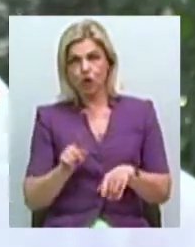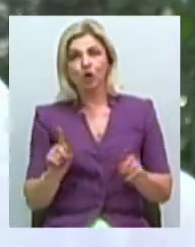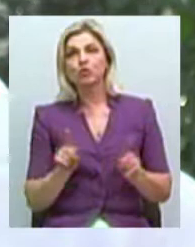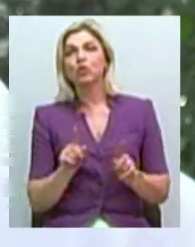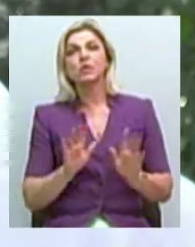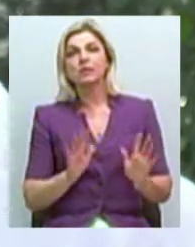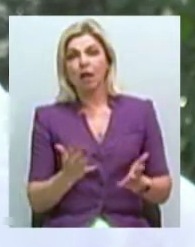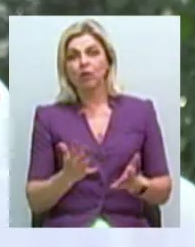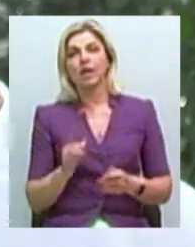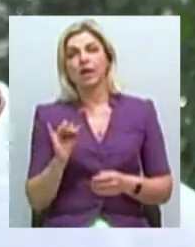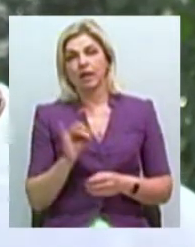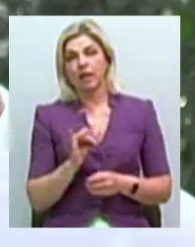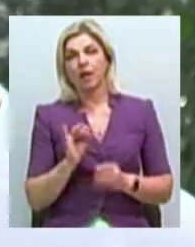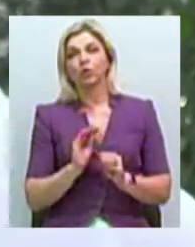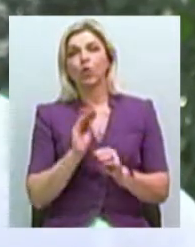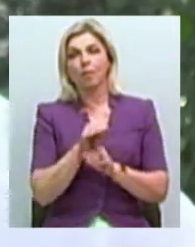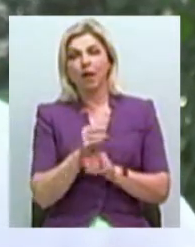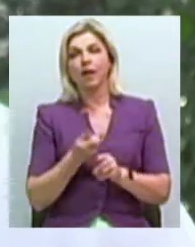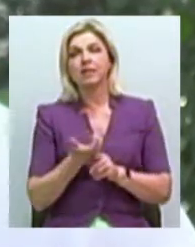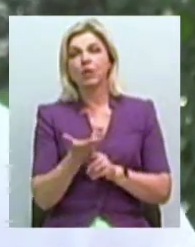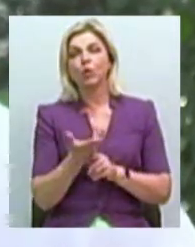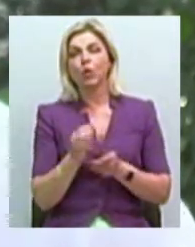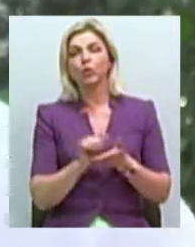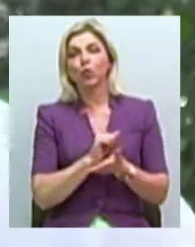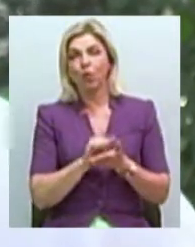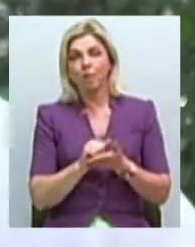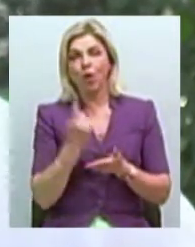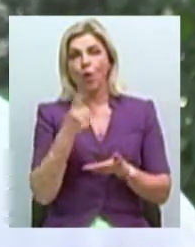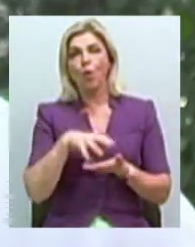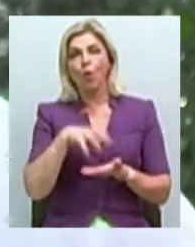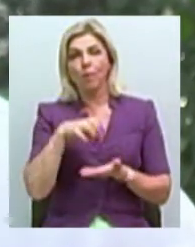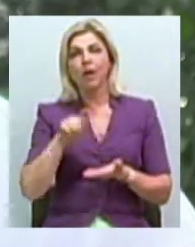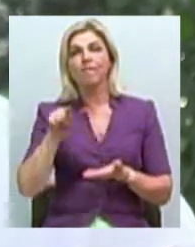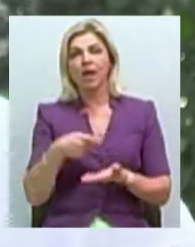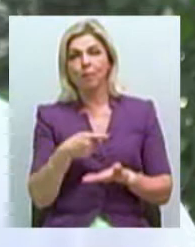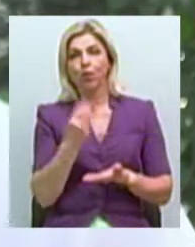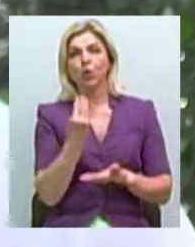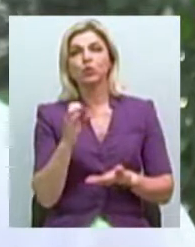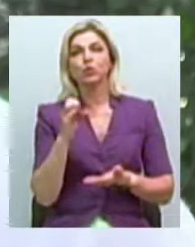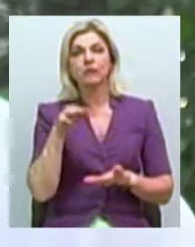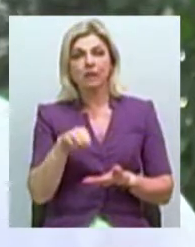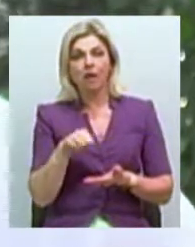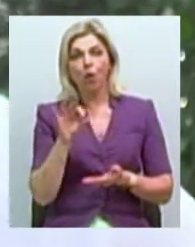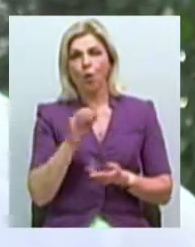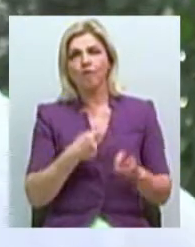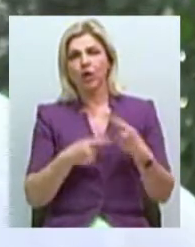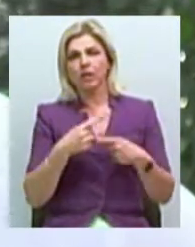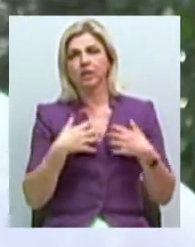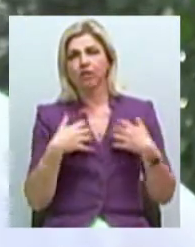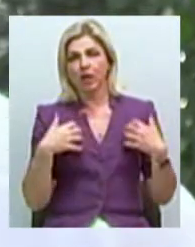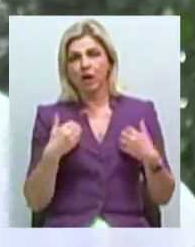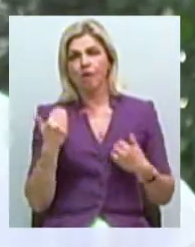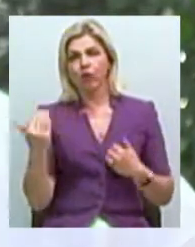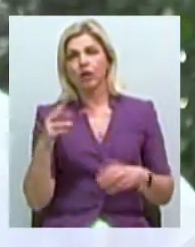пояснення. Крім того, ми додавали декілька документів, це один із них копія, це вимоги Шуст по поверненню якихось тварин, яких вона вважає